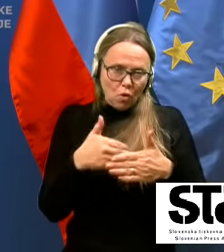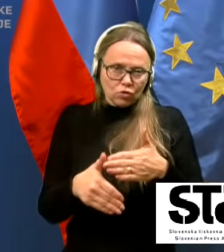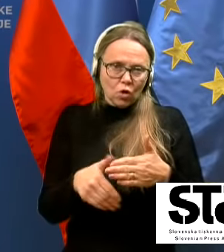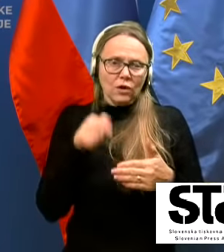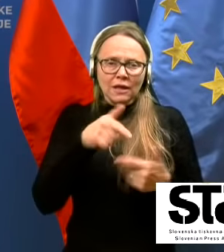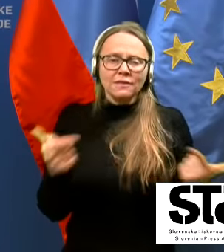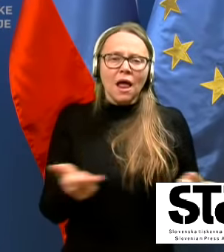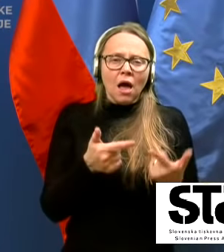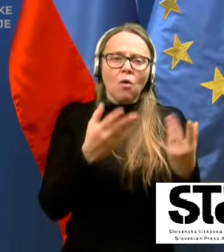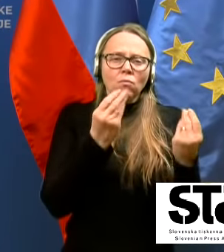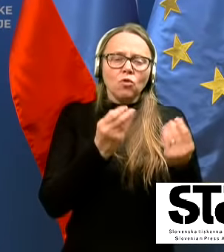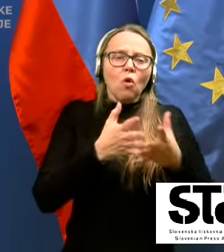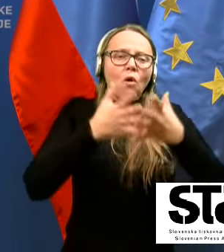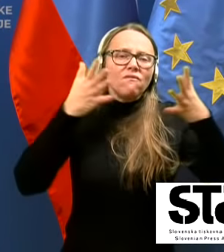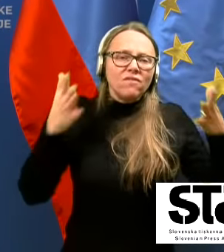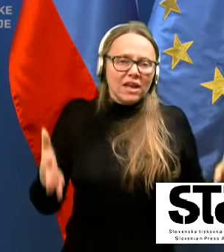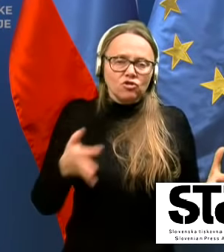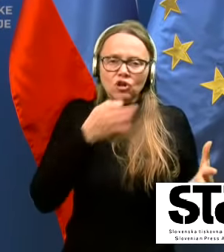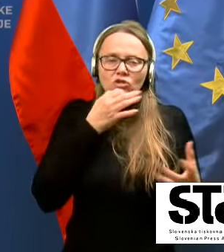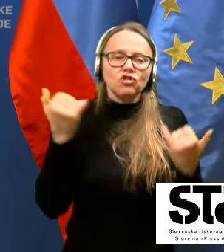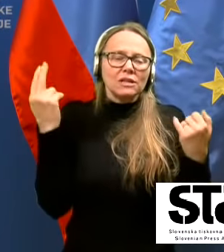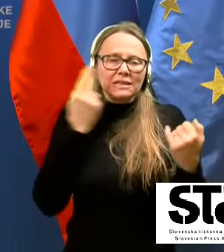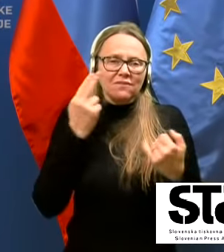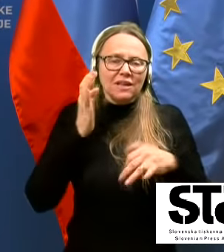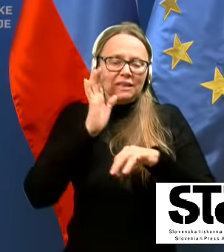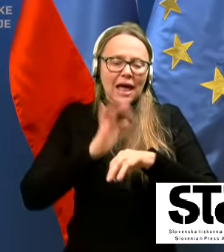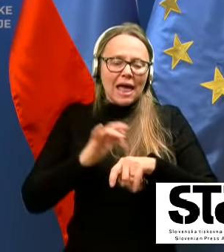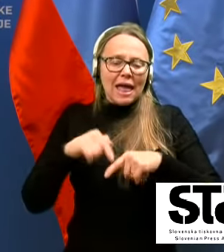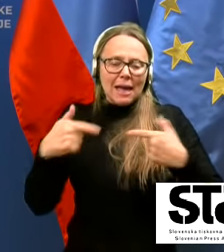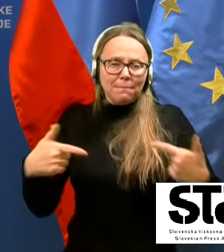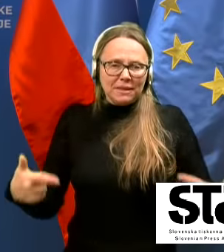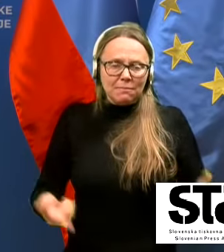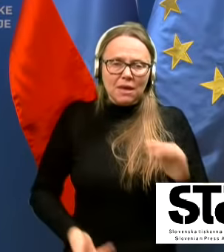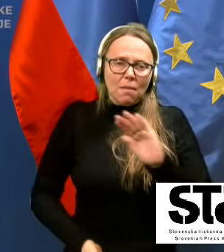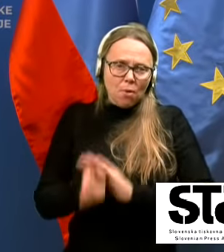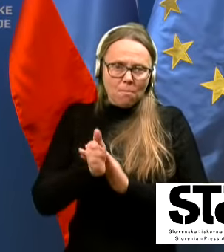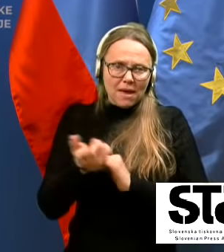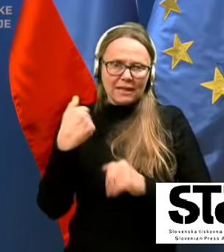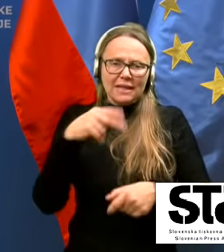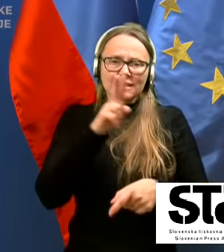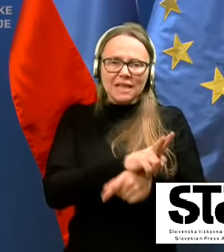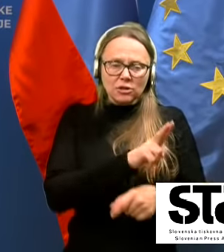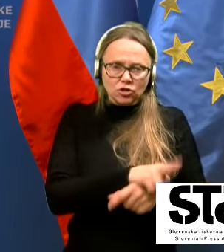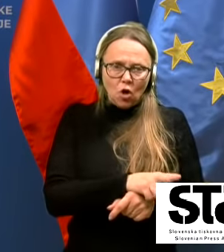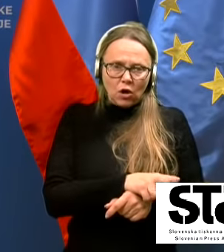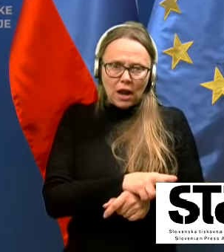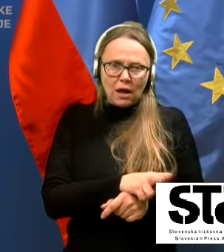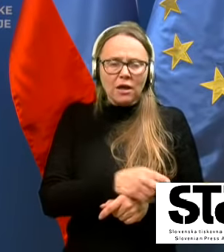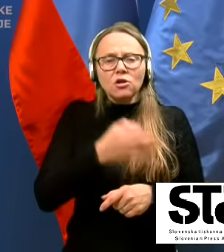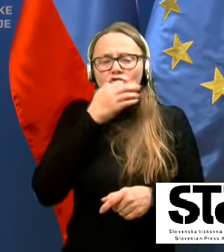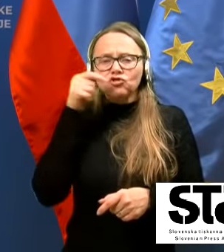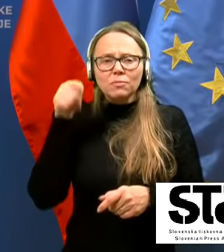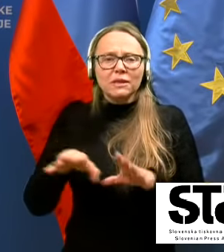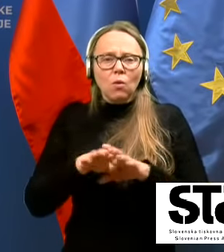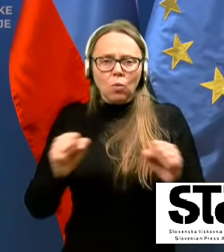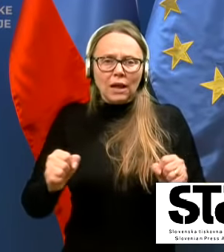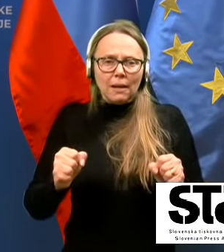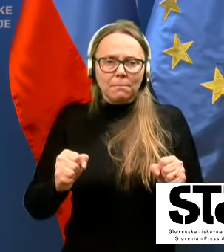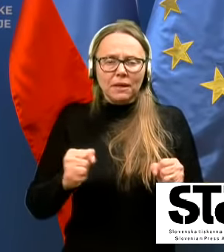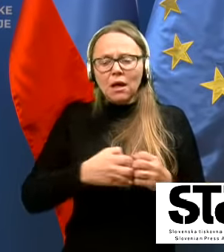ta lahko mnogo večja, če nam sveda epidemija ujide izpod nadzora in v kolikor bi ti ukrepi trajali